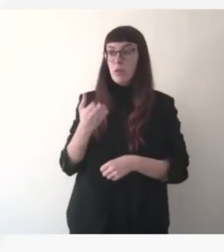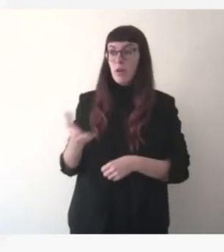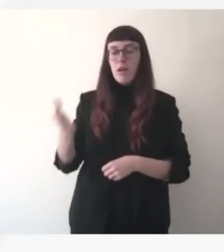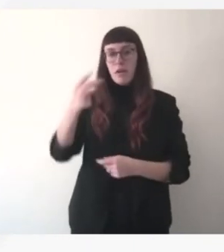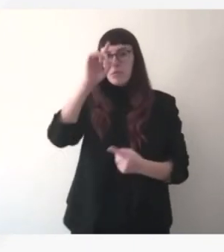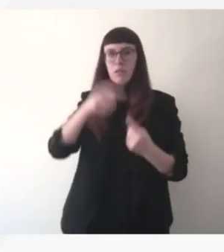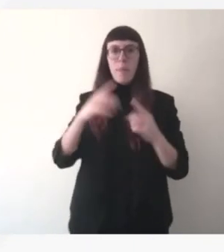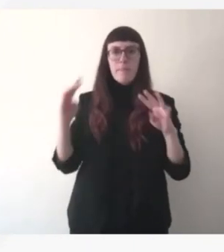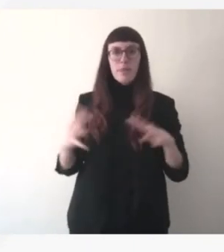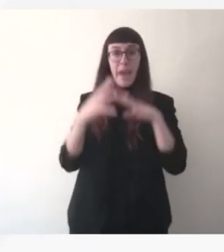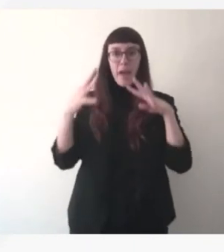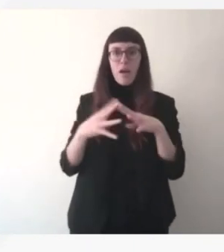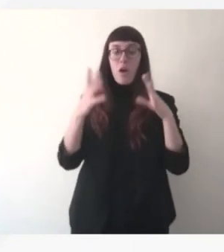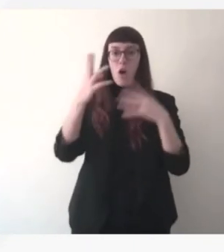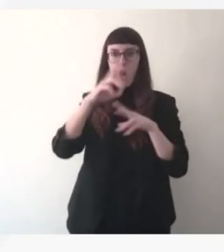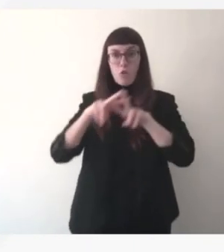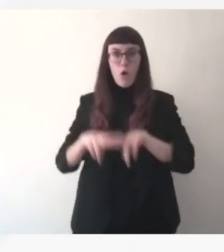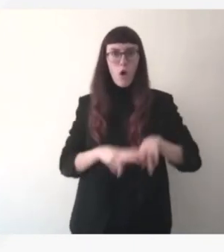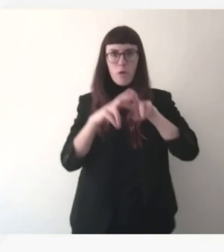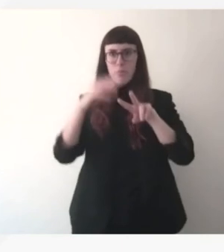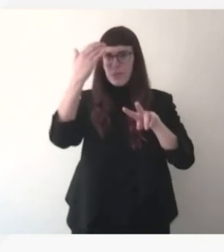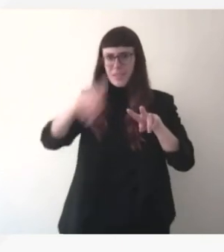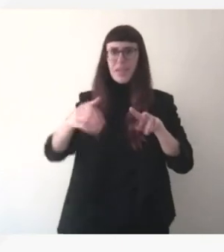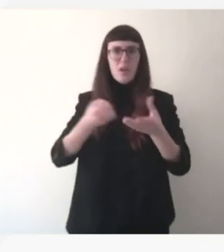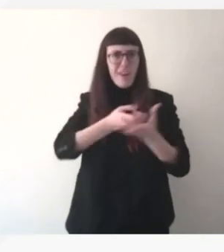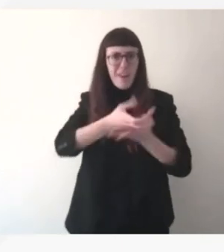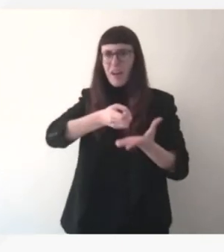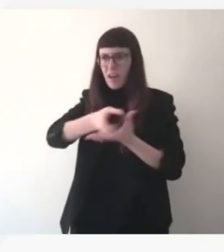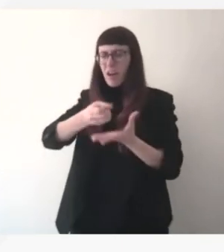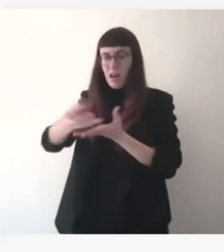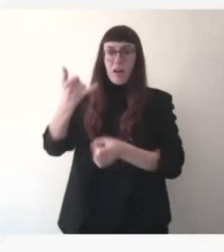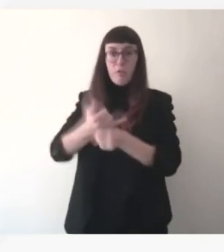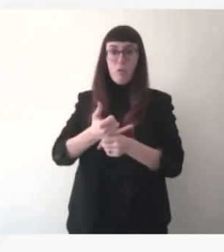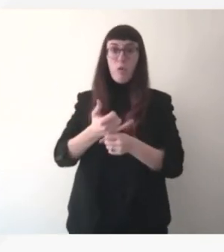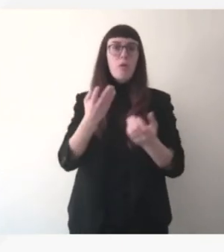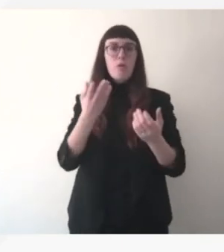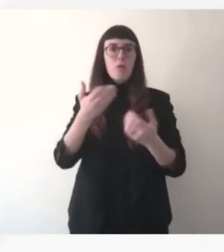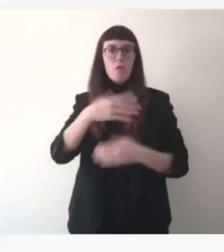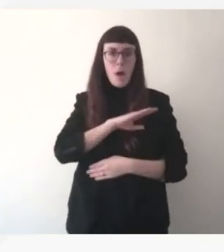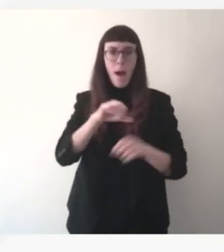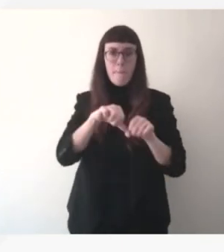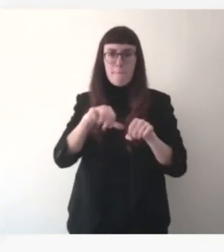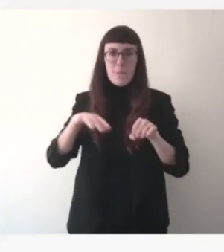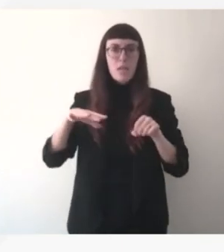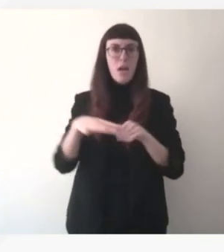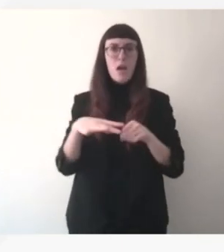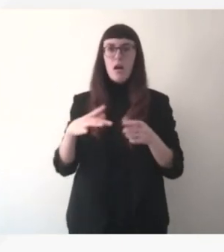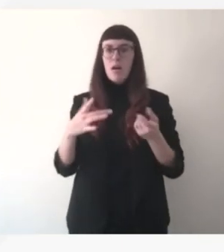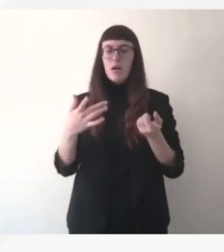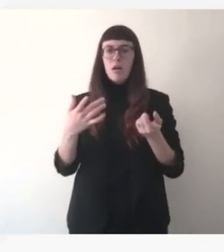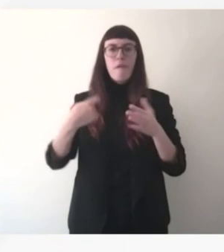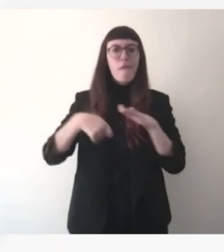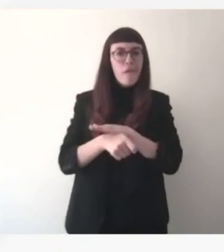sait notamment à travers un certain nombre de médias qui étaient financés par